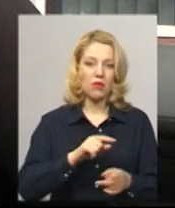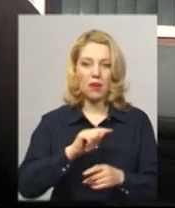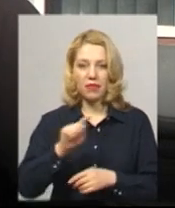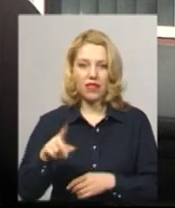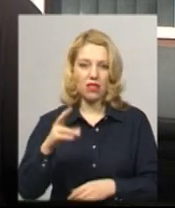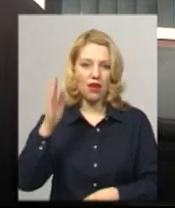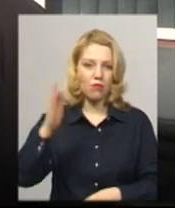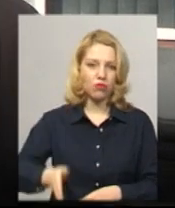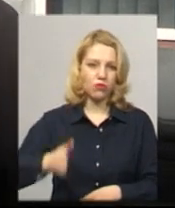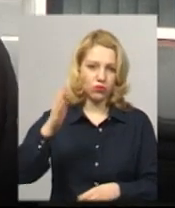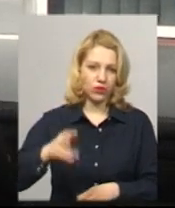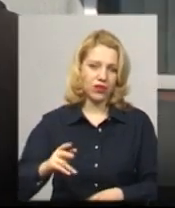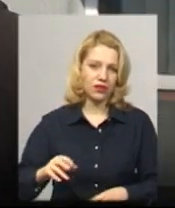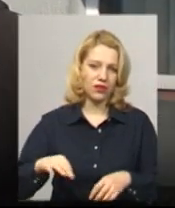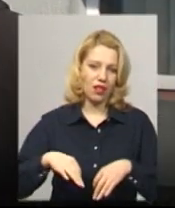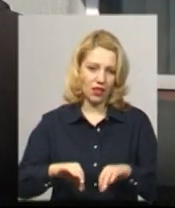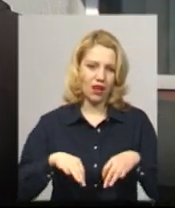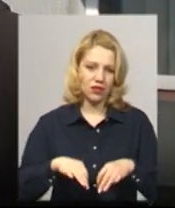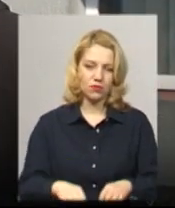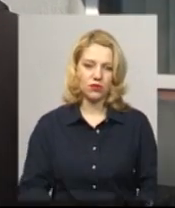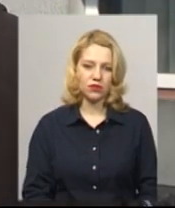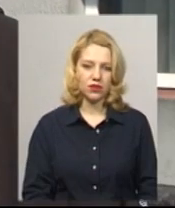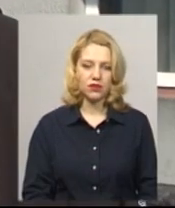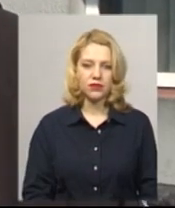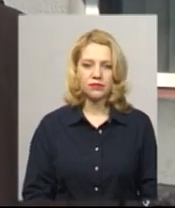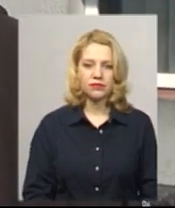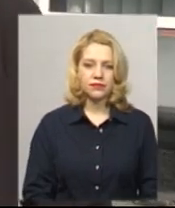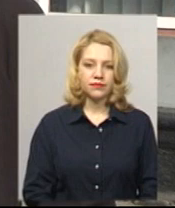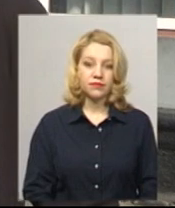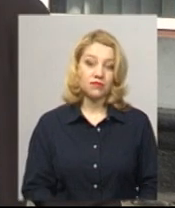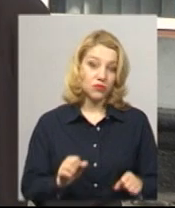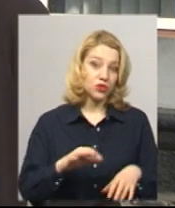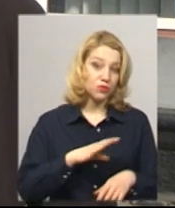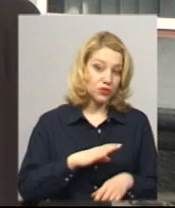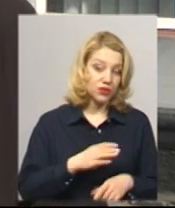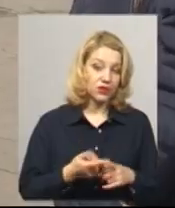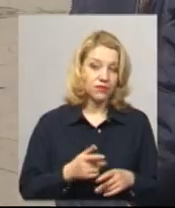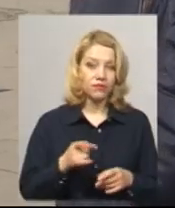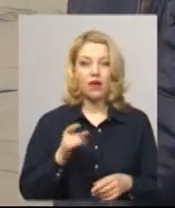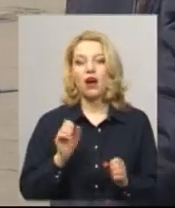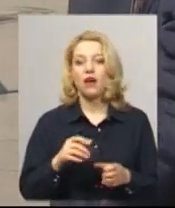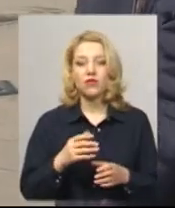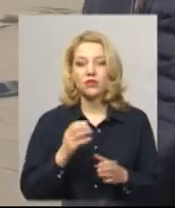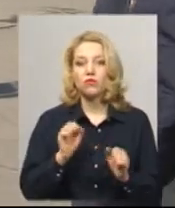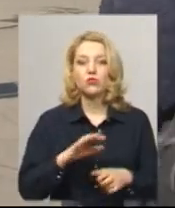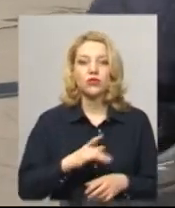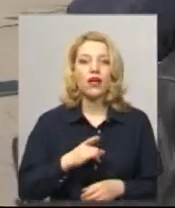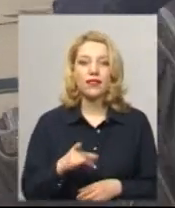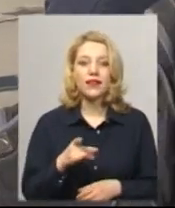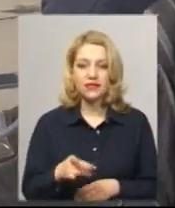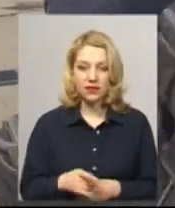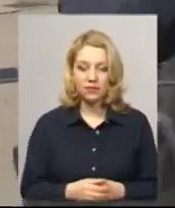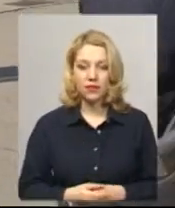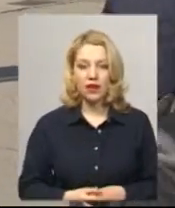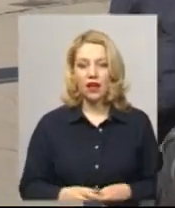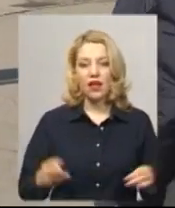лентою. Попутним транспортом можна. Вже на край таксі. Начальниця Хмельницької автобусної